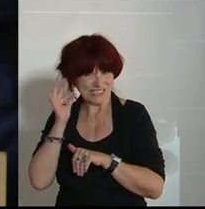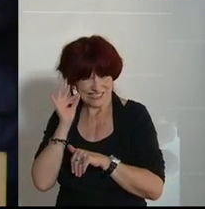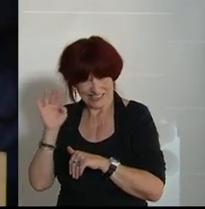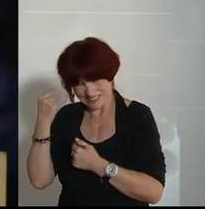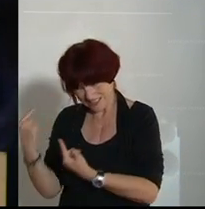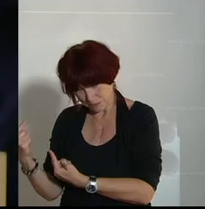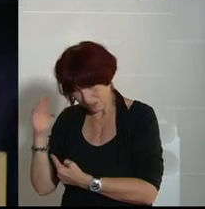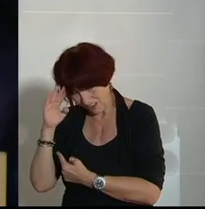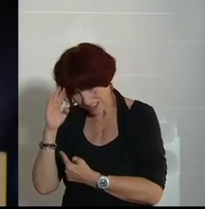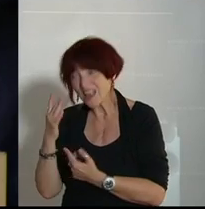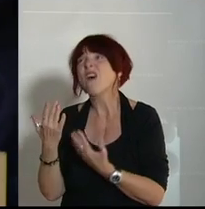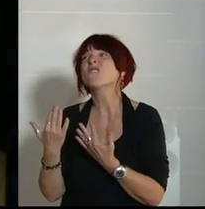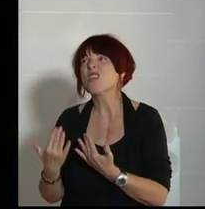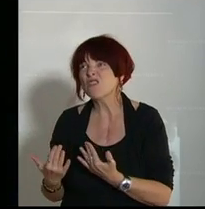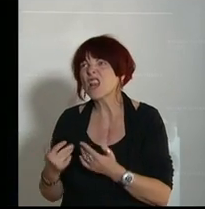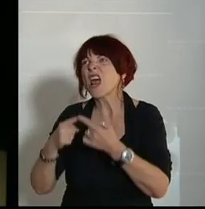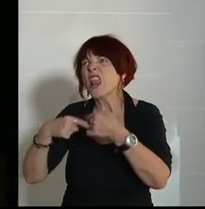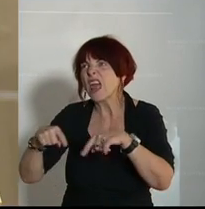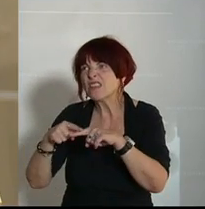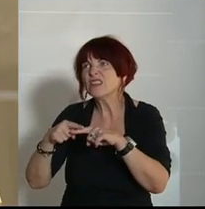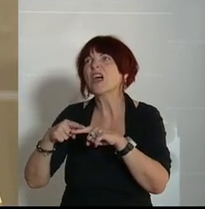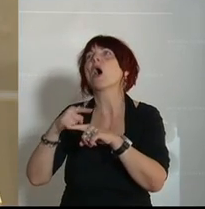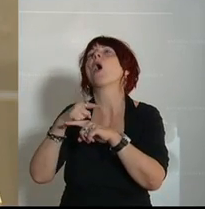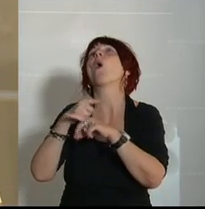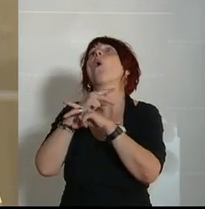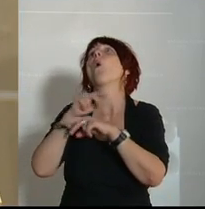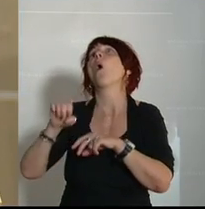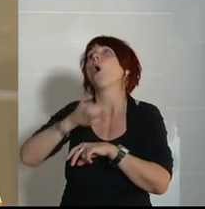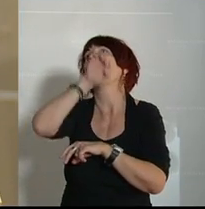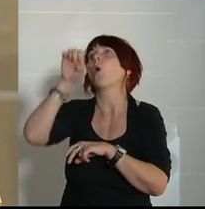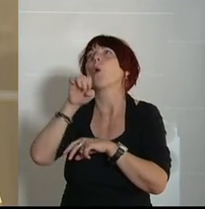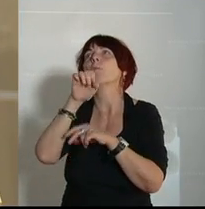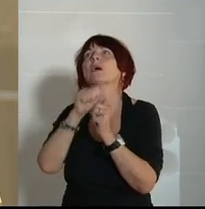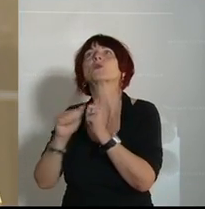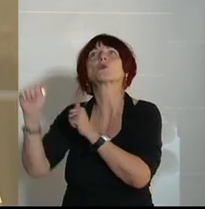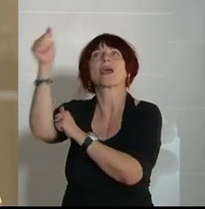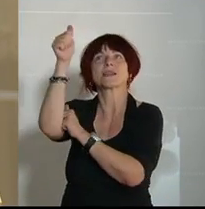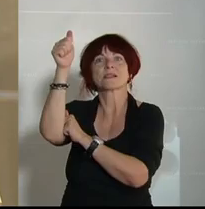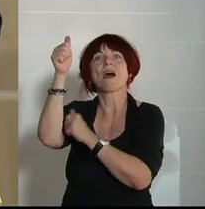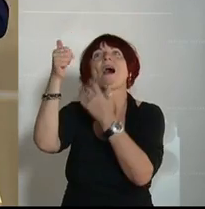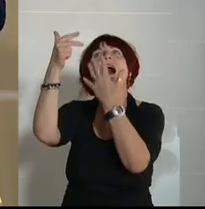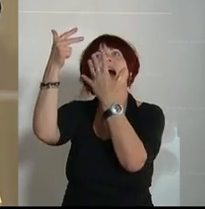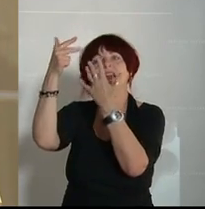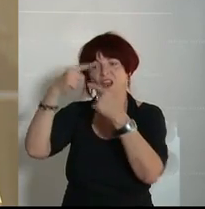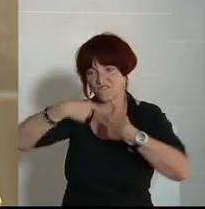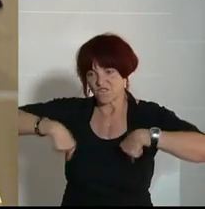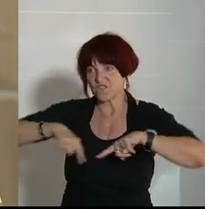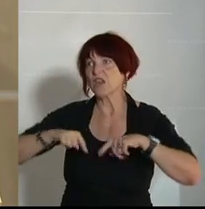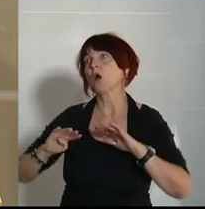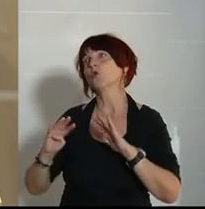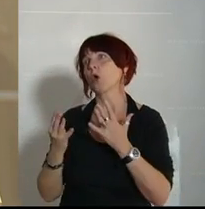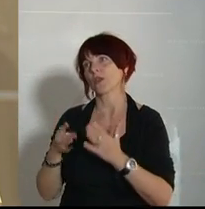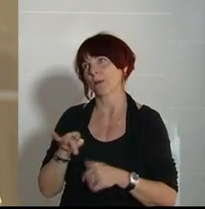-Länder, europäische Länder vor uns liegen? Acht Länder, es sind acht Länder vor uns, das heißt, wir sind nicht